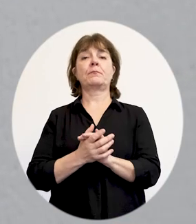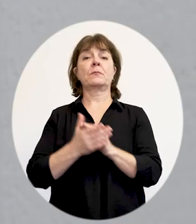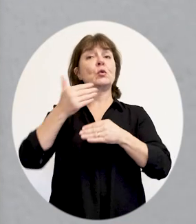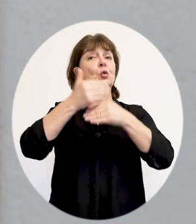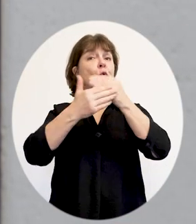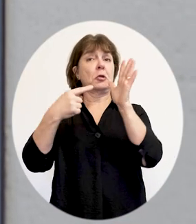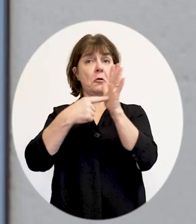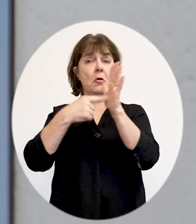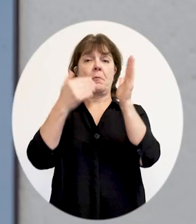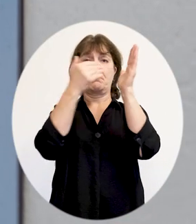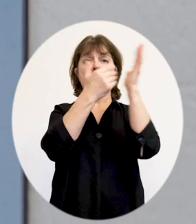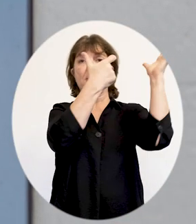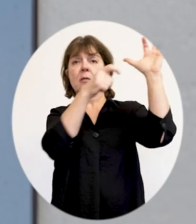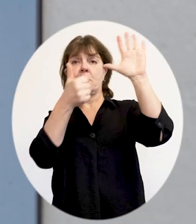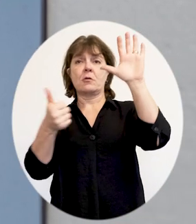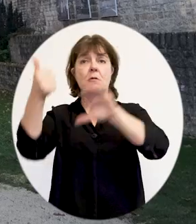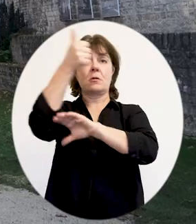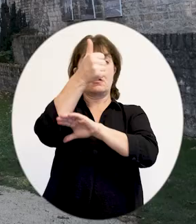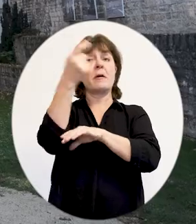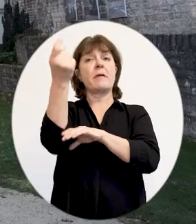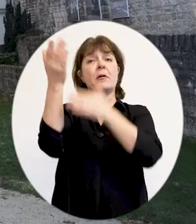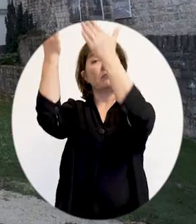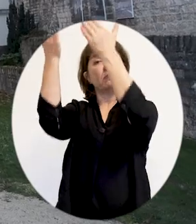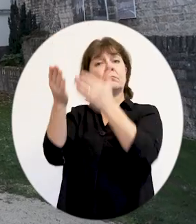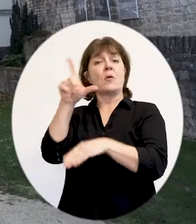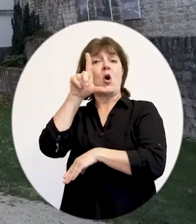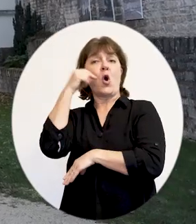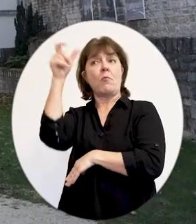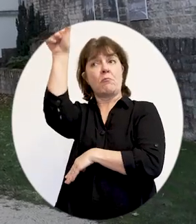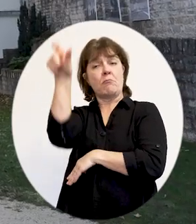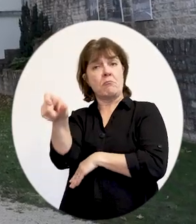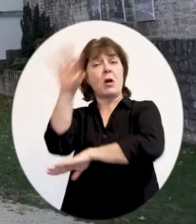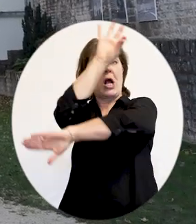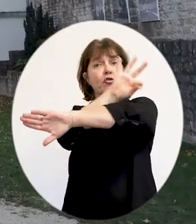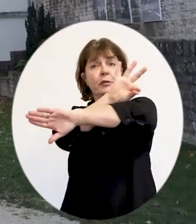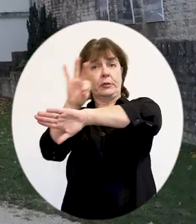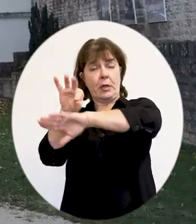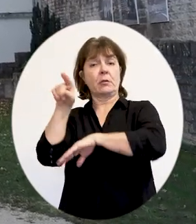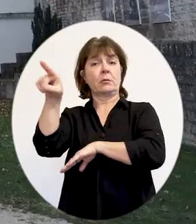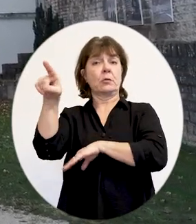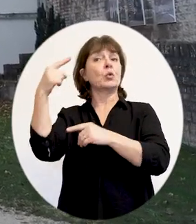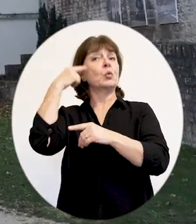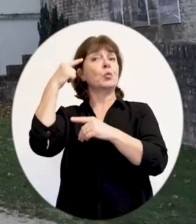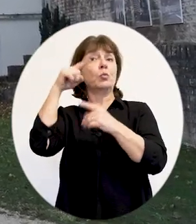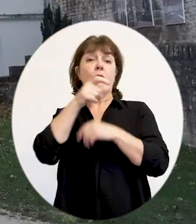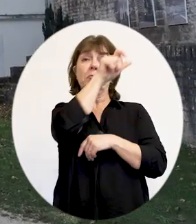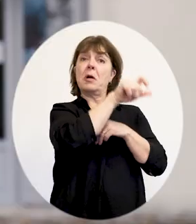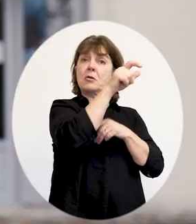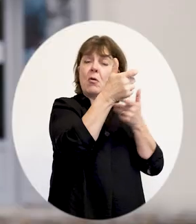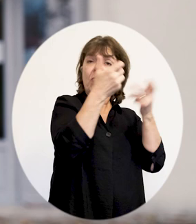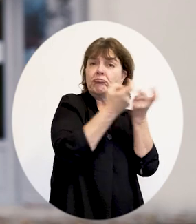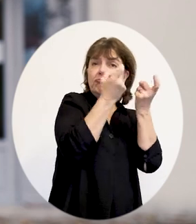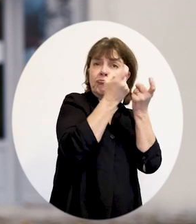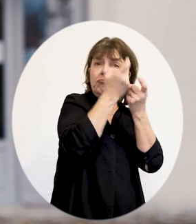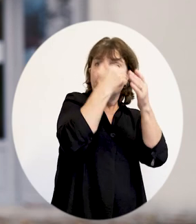Elle a été construite en 1761 par le chalonnet Émile Angotet, architecte, pour les arquebusiers qui s